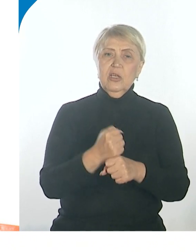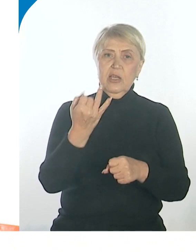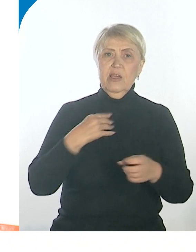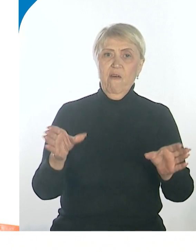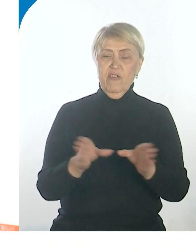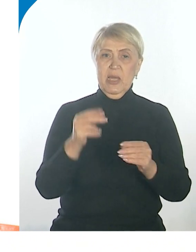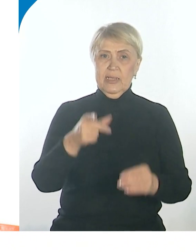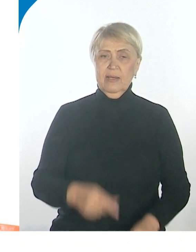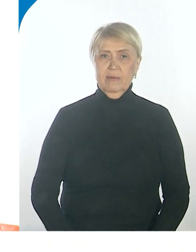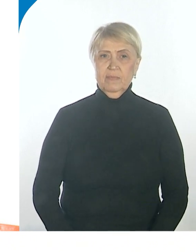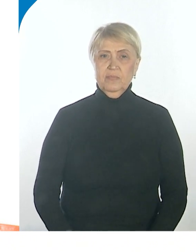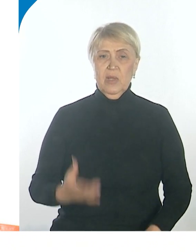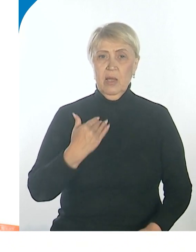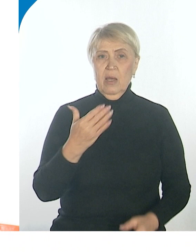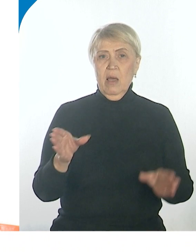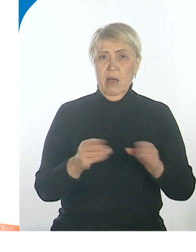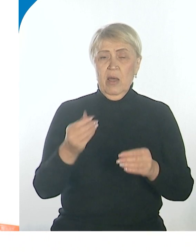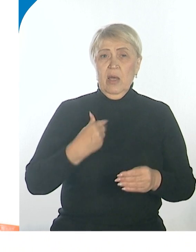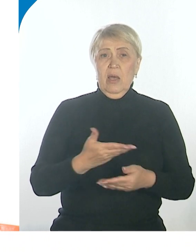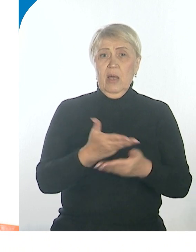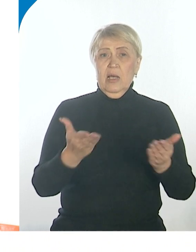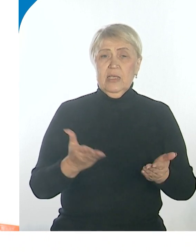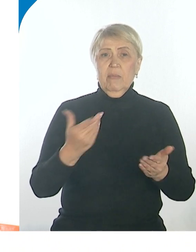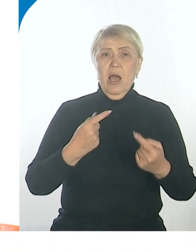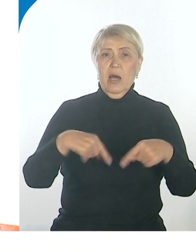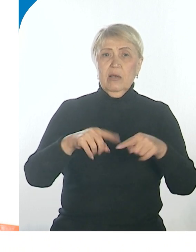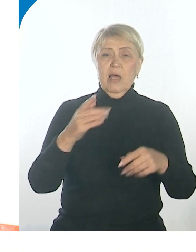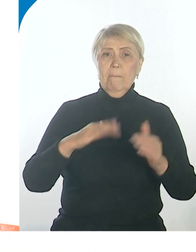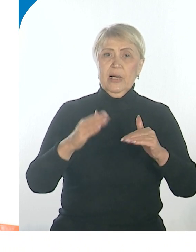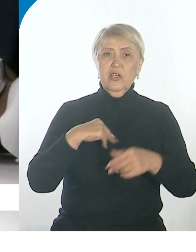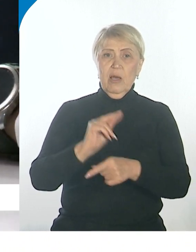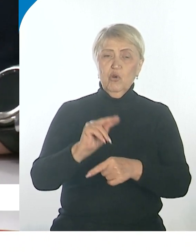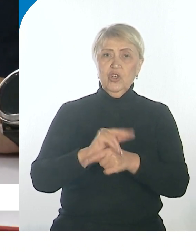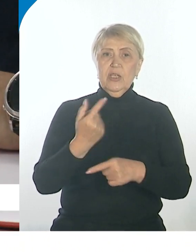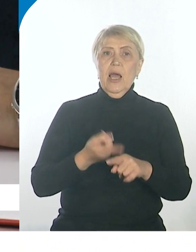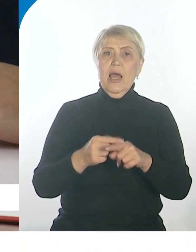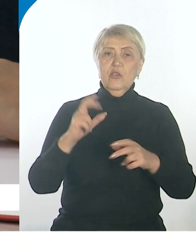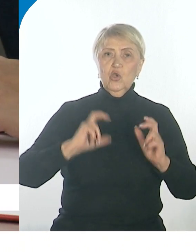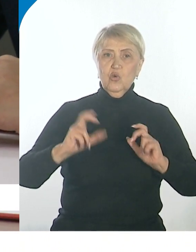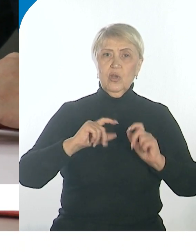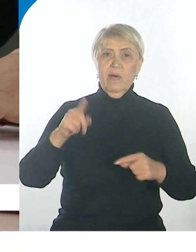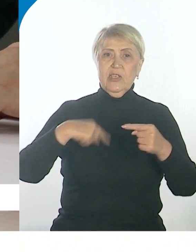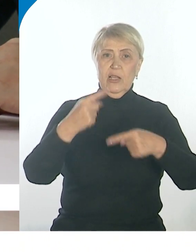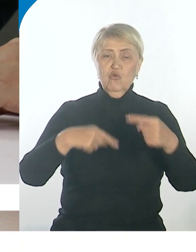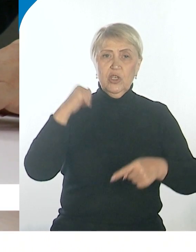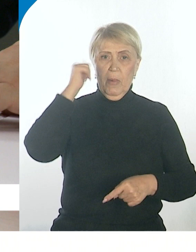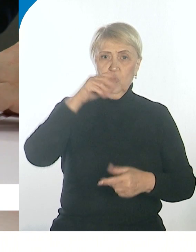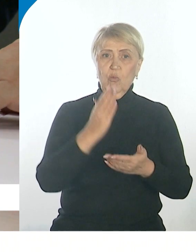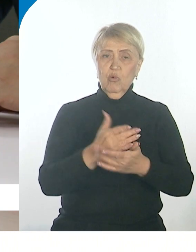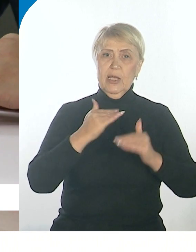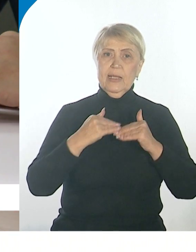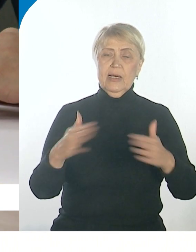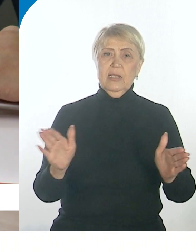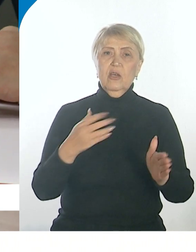вместе с нами организовывать практическое обучение этих студентов. В следующем году в Хабаровском крае будет открыто